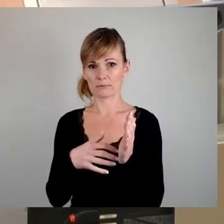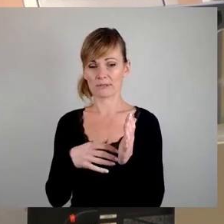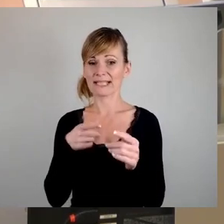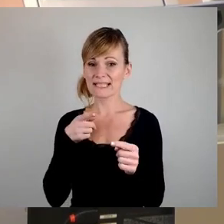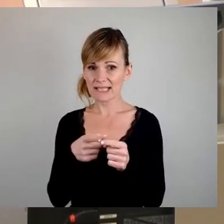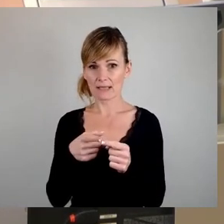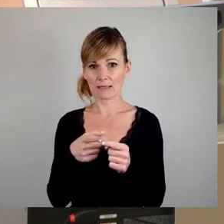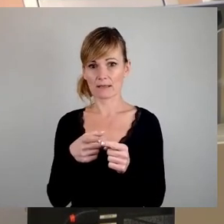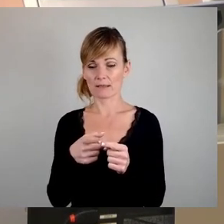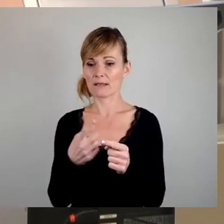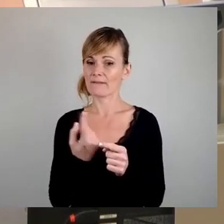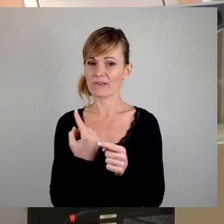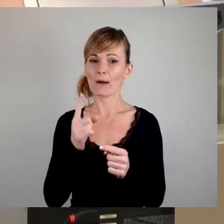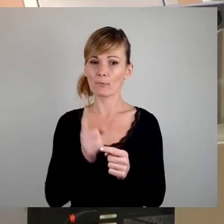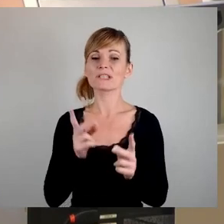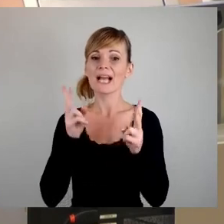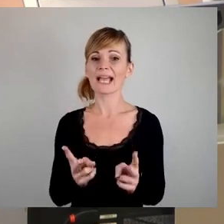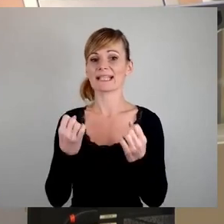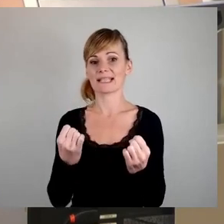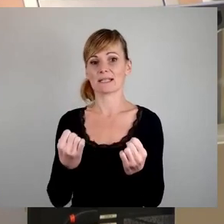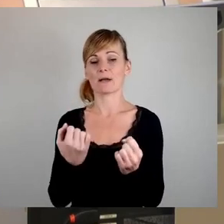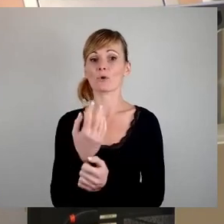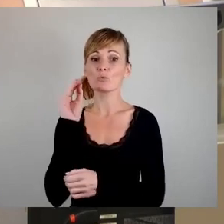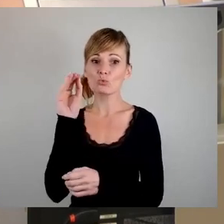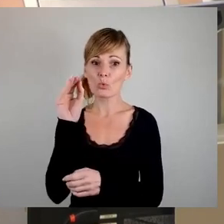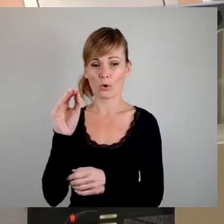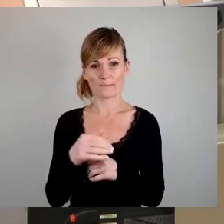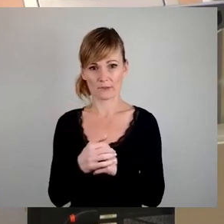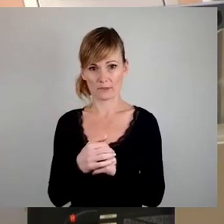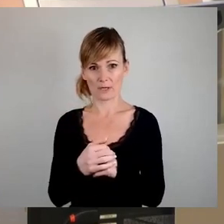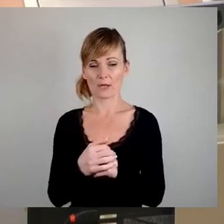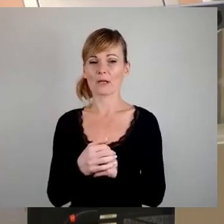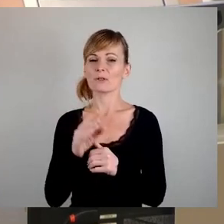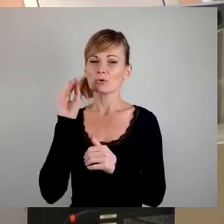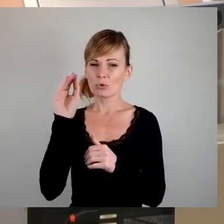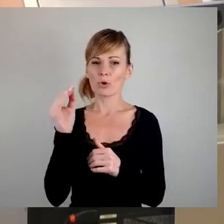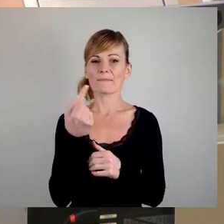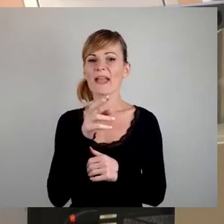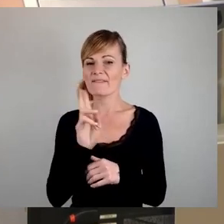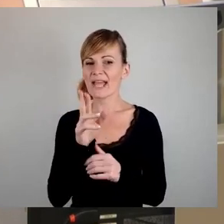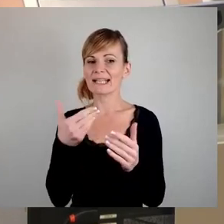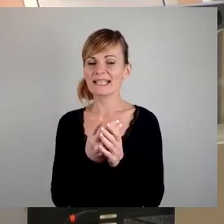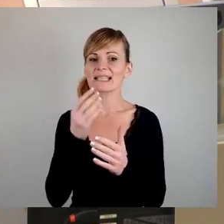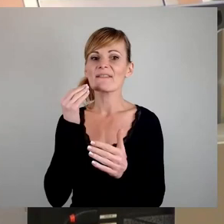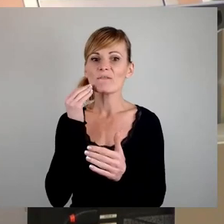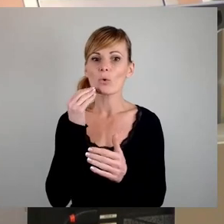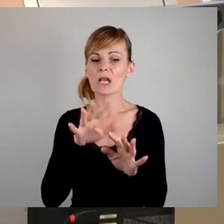allen auch künftigen Hasardeuren schwer macht, solchen Wohnraum wieder zu verkaufen.